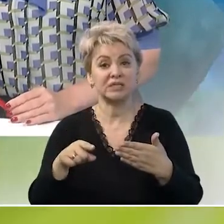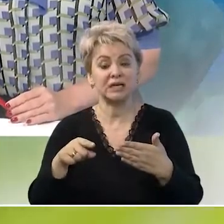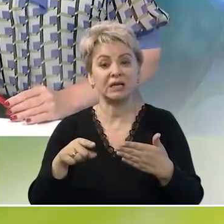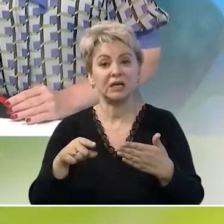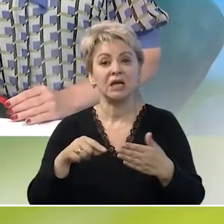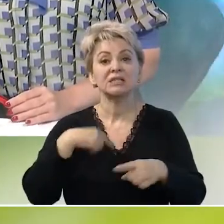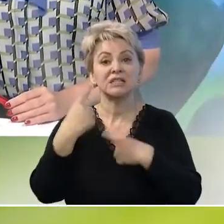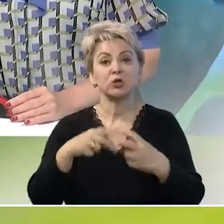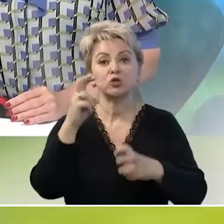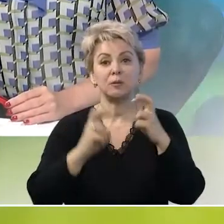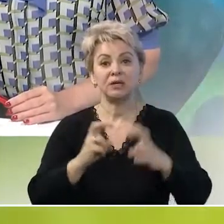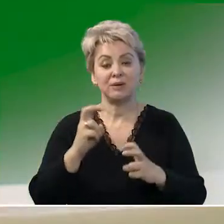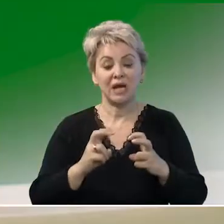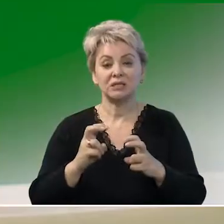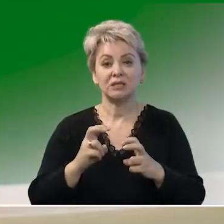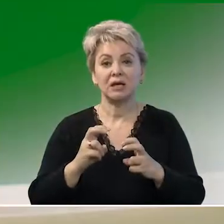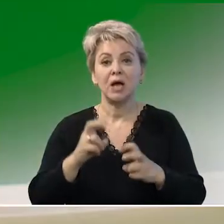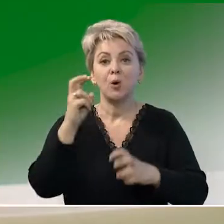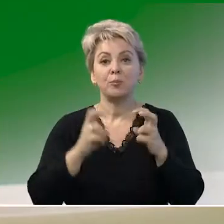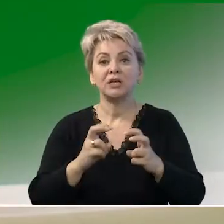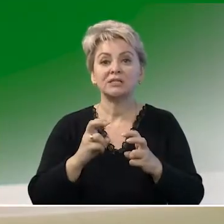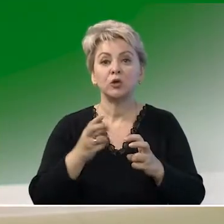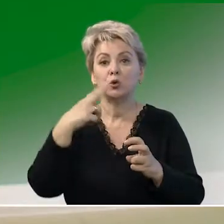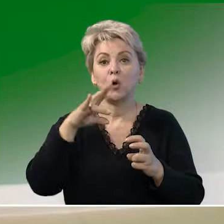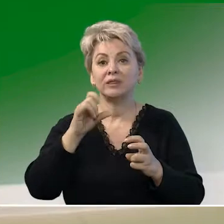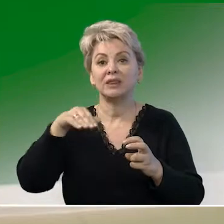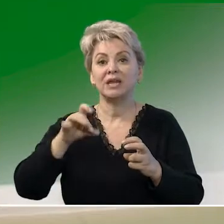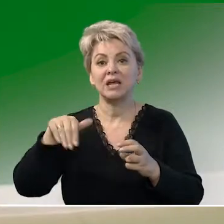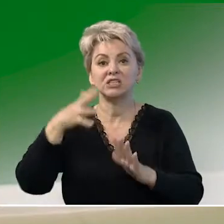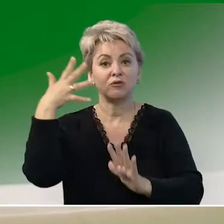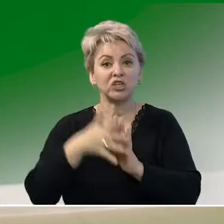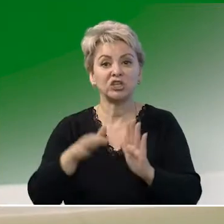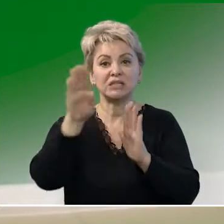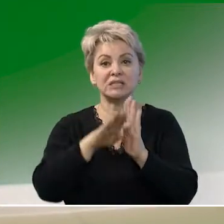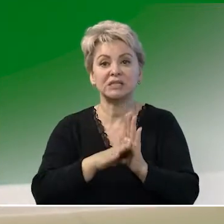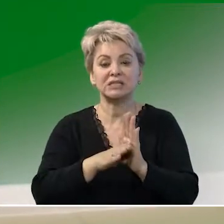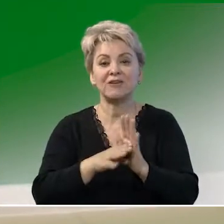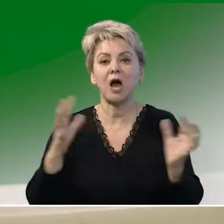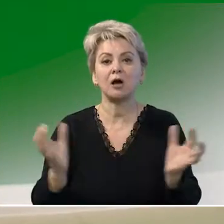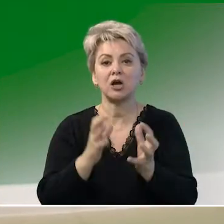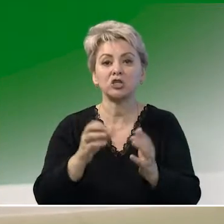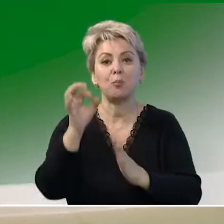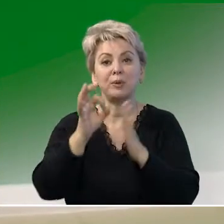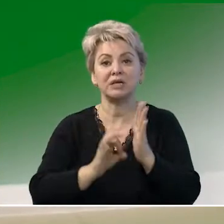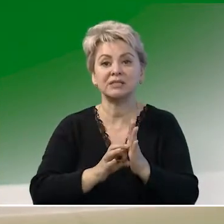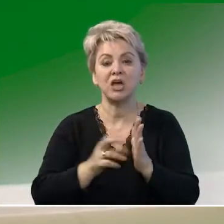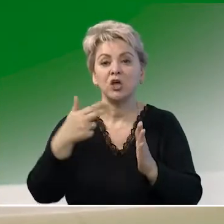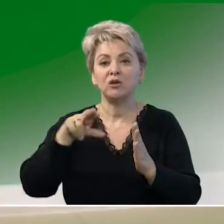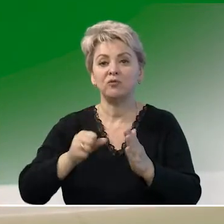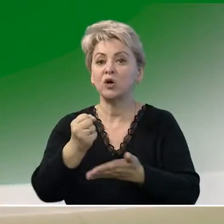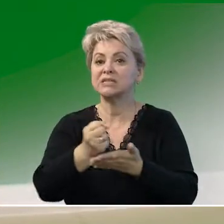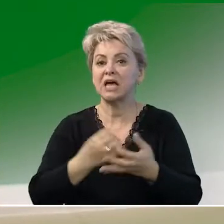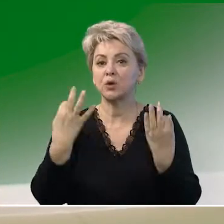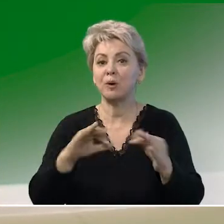следующее предприятие. Предприятие ПРОФКРЕСС. Внедрение системы адресного хранения и принципа FIFO на